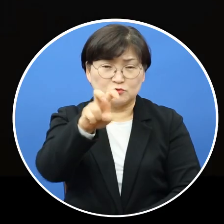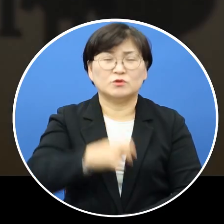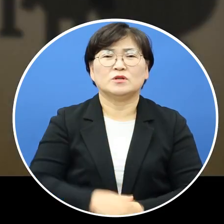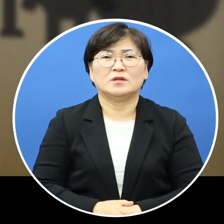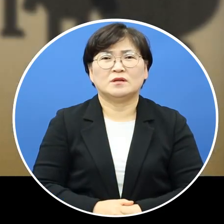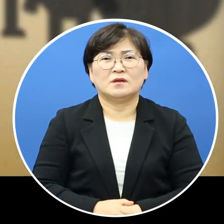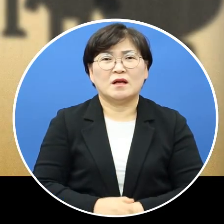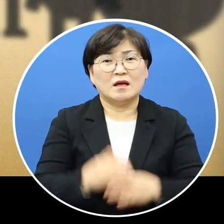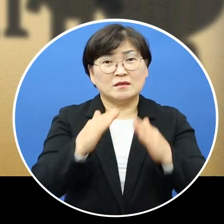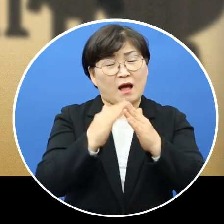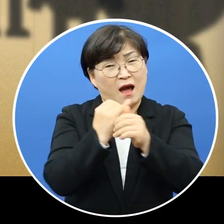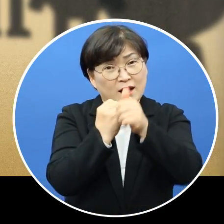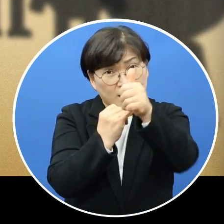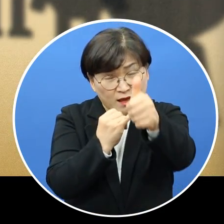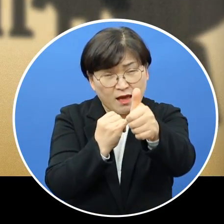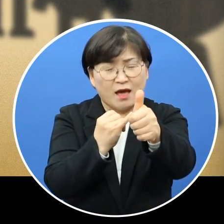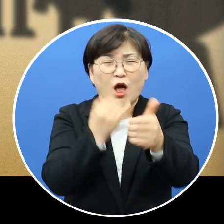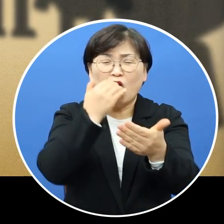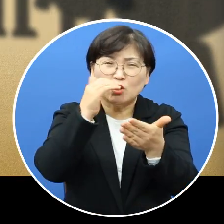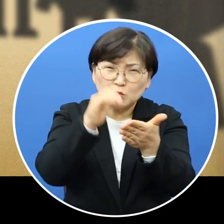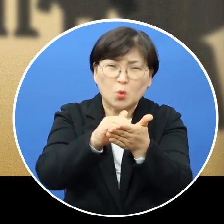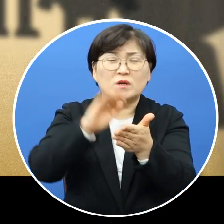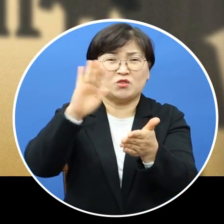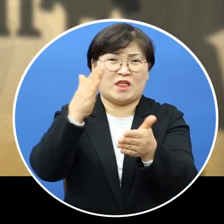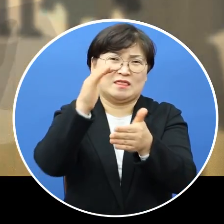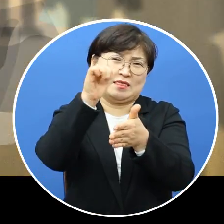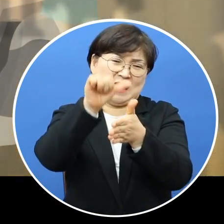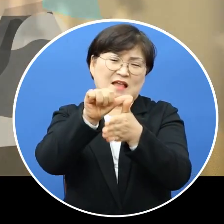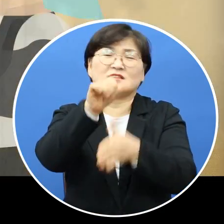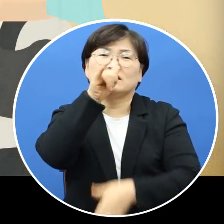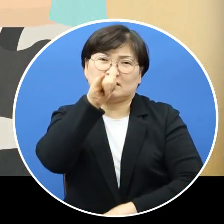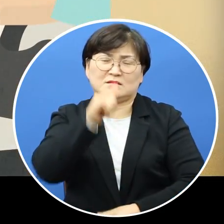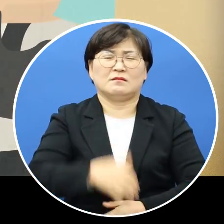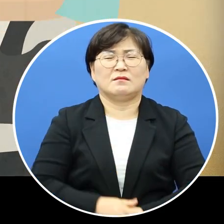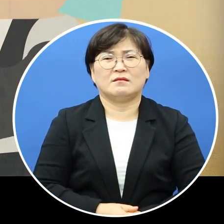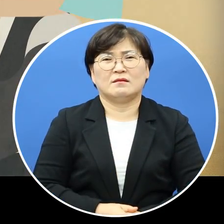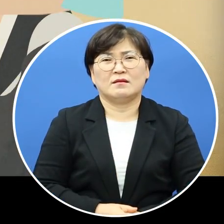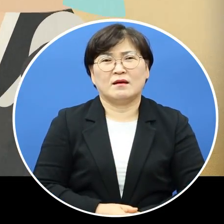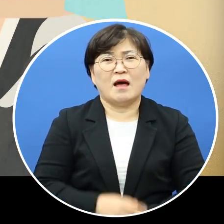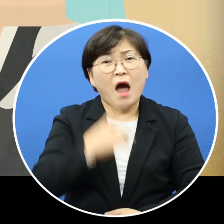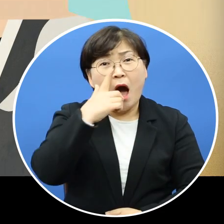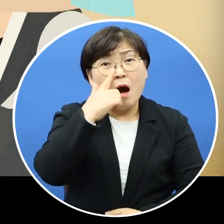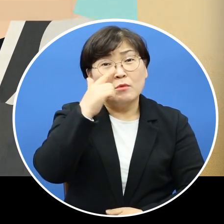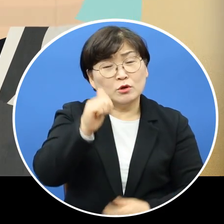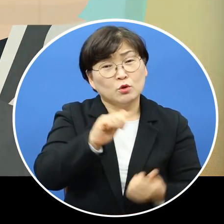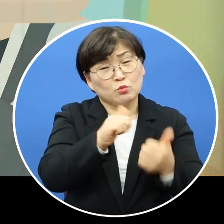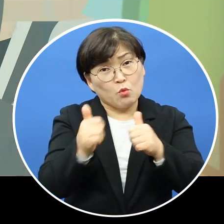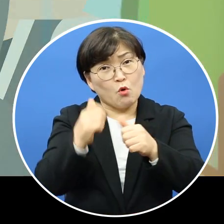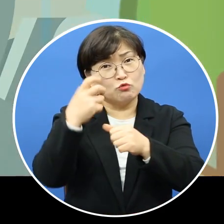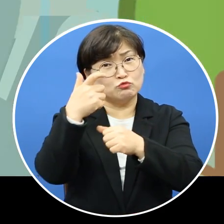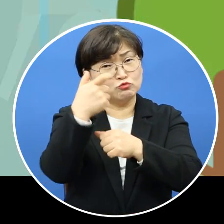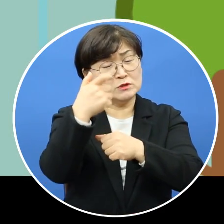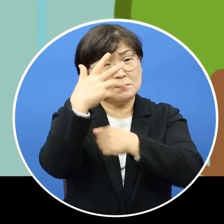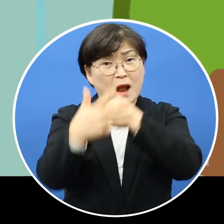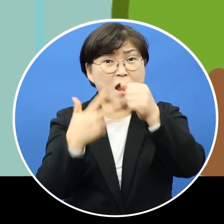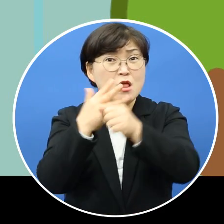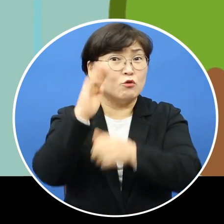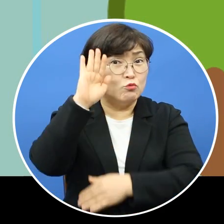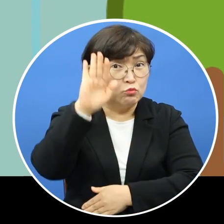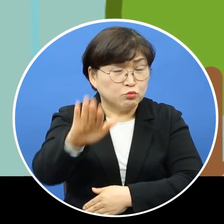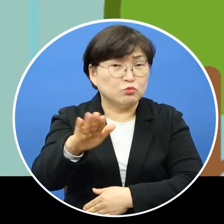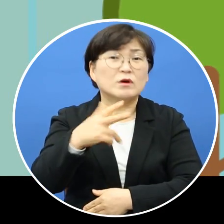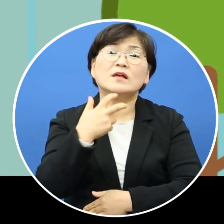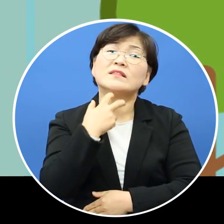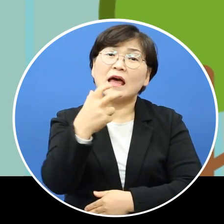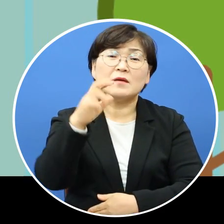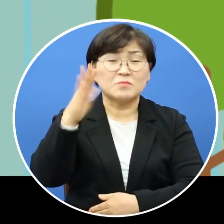당시 그의 나이 만 20살 집에는 아내와 이제 막 첫돌이 된 아들이 있었다 아버지가